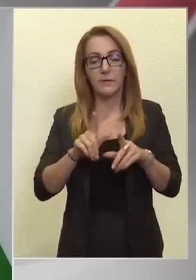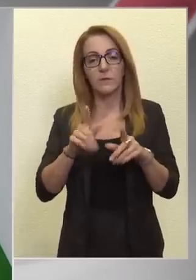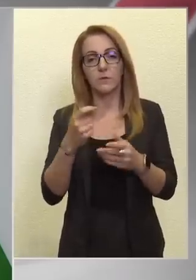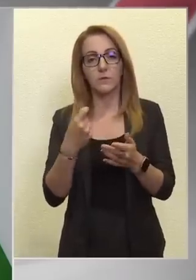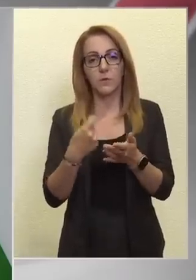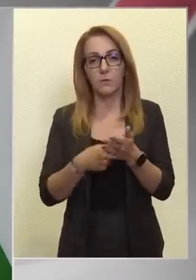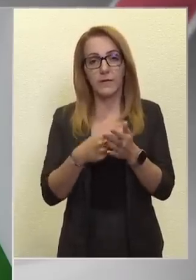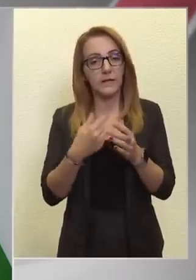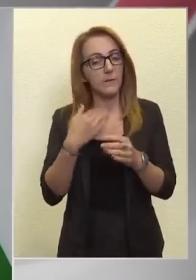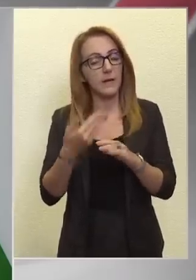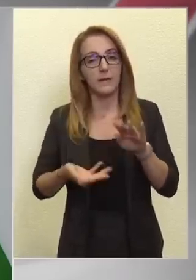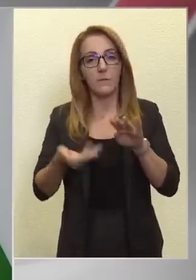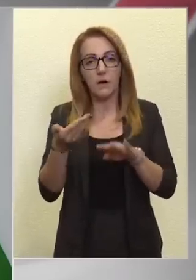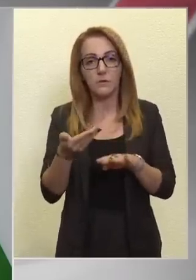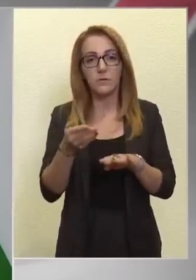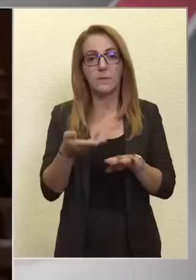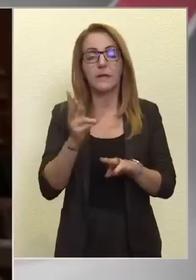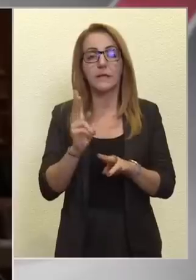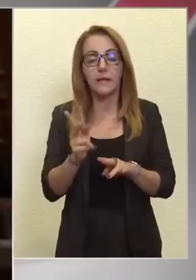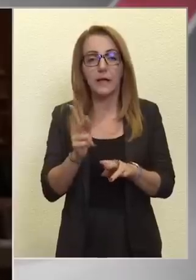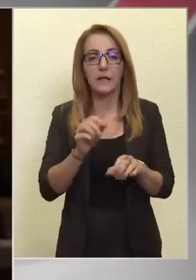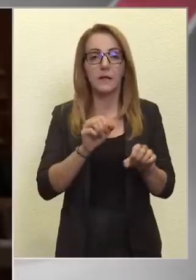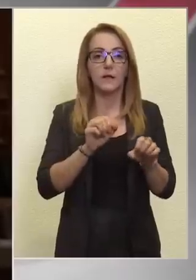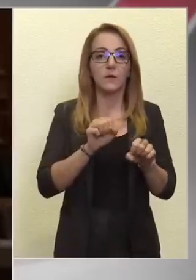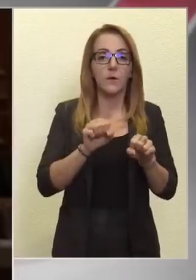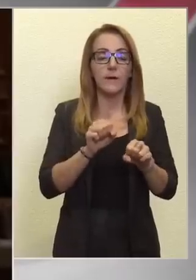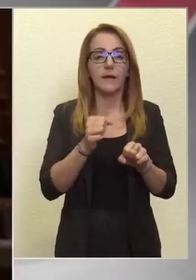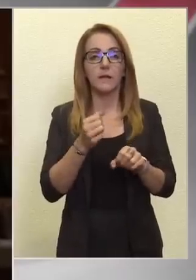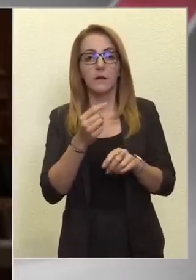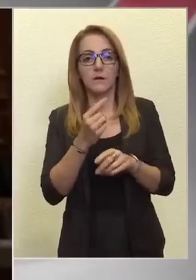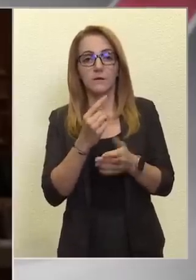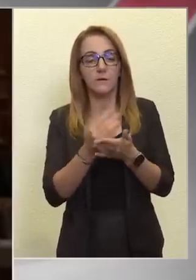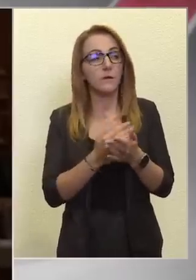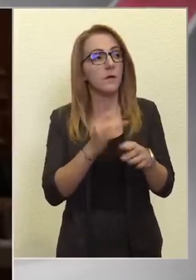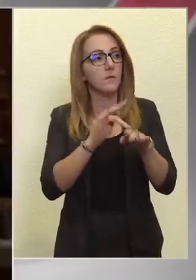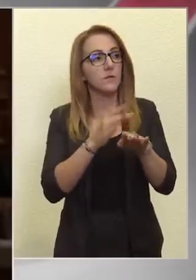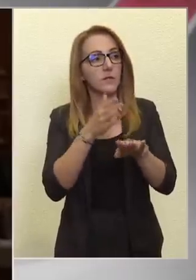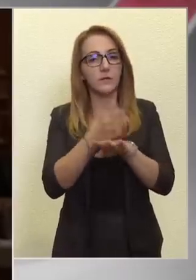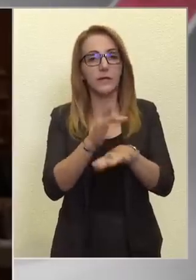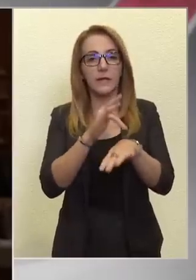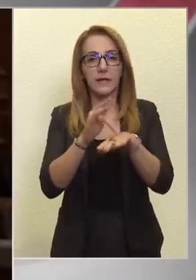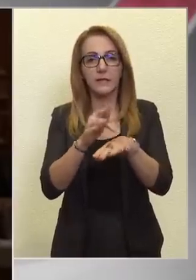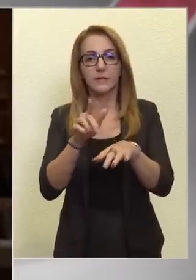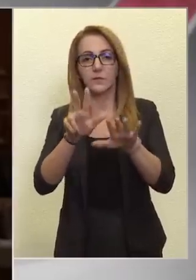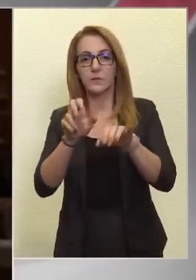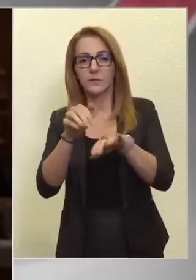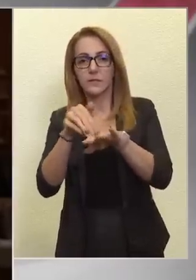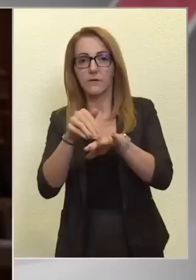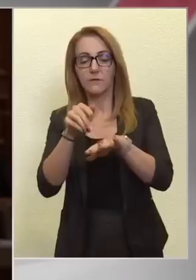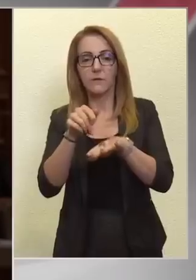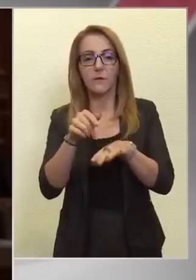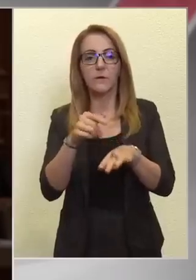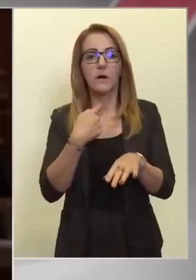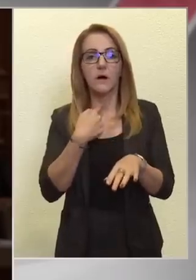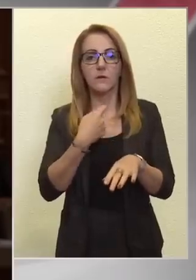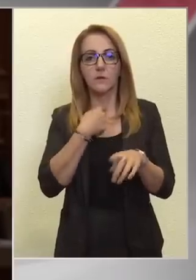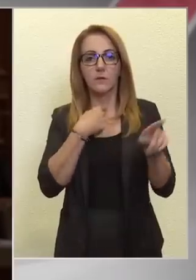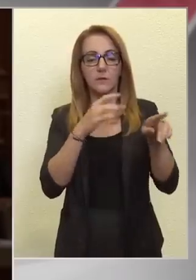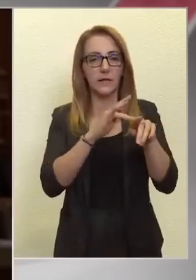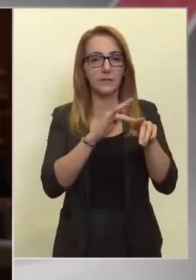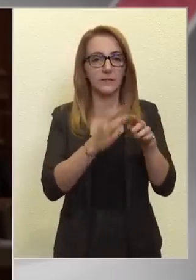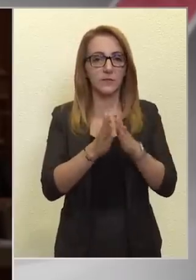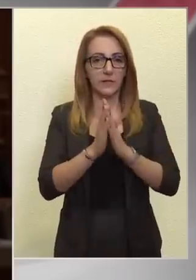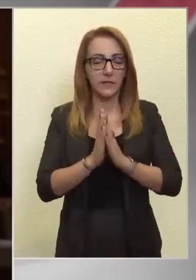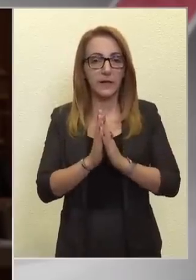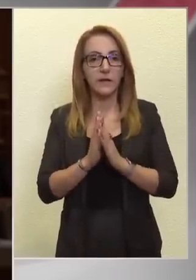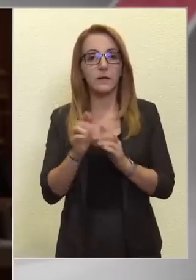emelni kell, és hogy ebben a kormánynak van felhősség. De ugye a következő cikluség érte 2027-re a 800 ezer forintos... Hangot kaphatok, elnézést